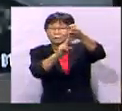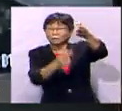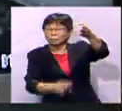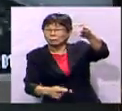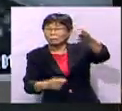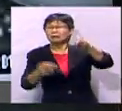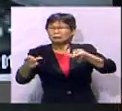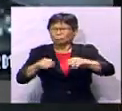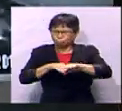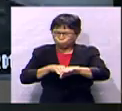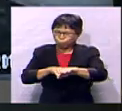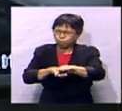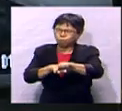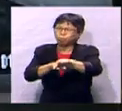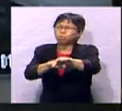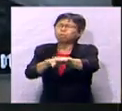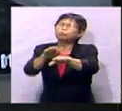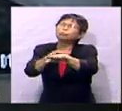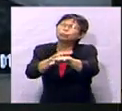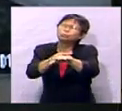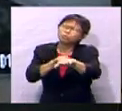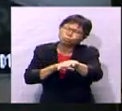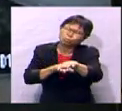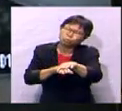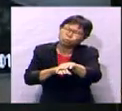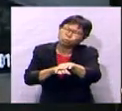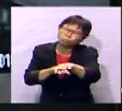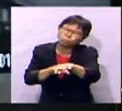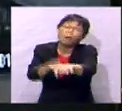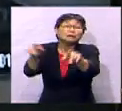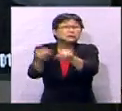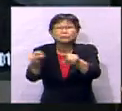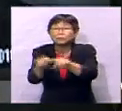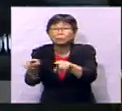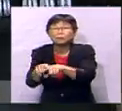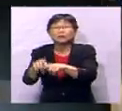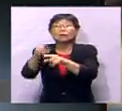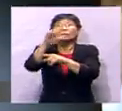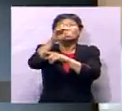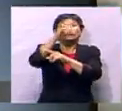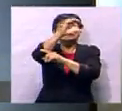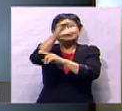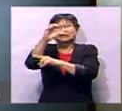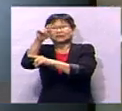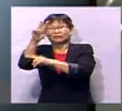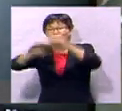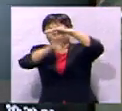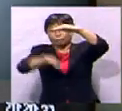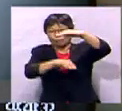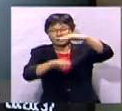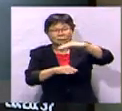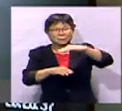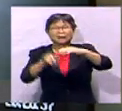kenderaan bertali arus dan bergerak perlahan. Begitu juga kamera di bawah ini iaitu di